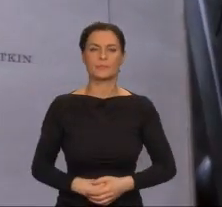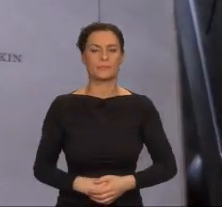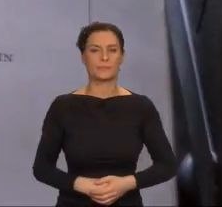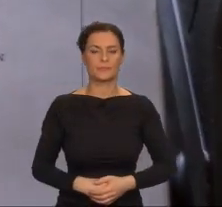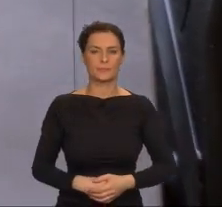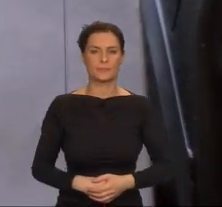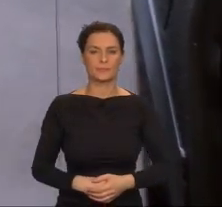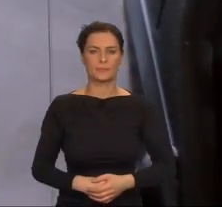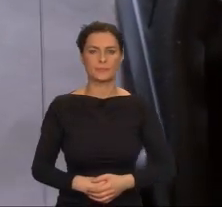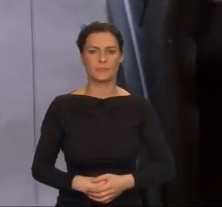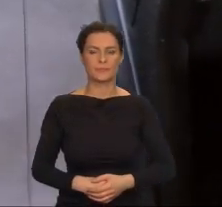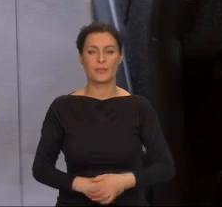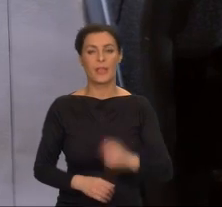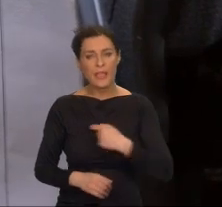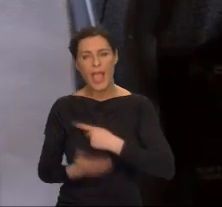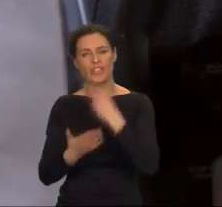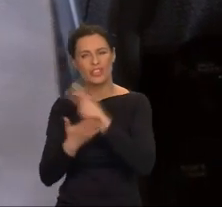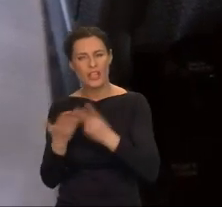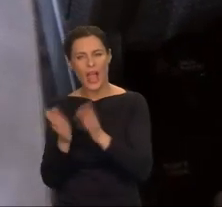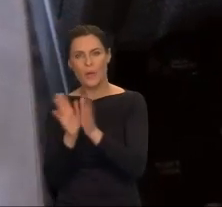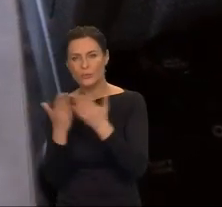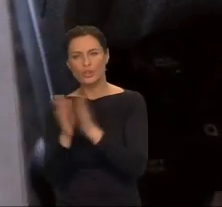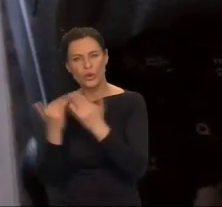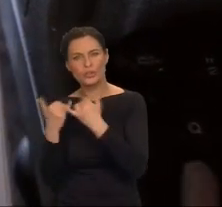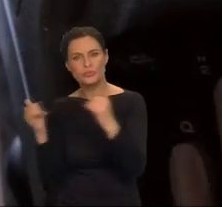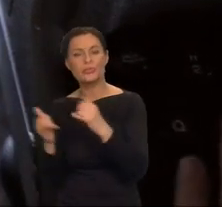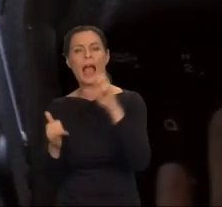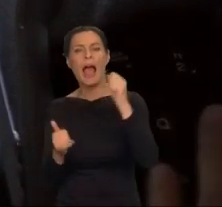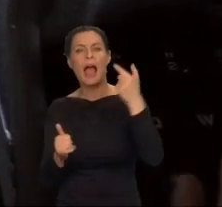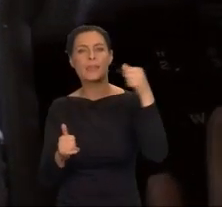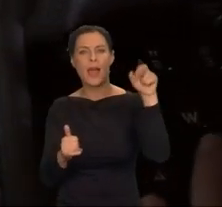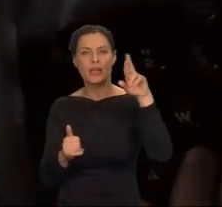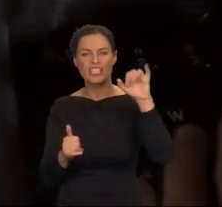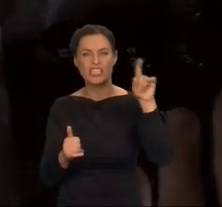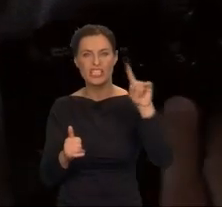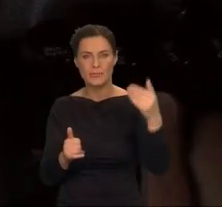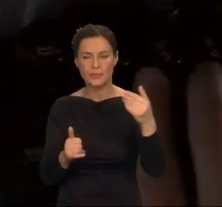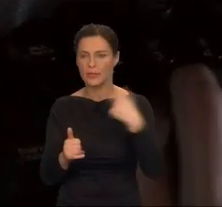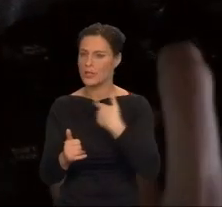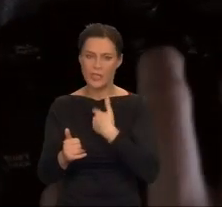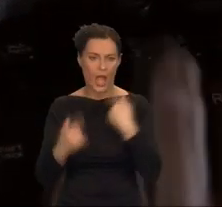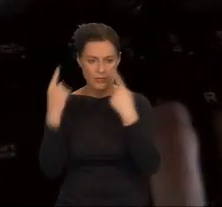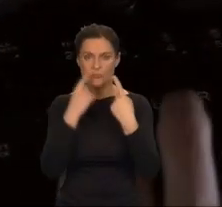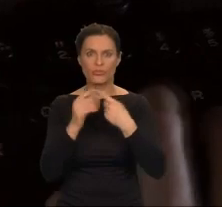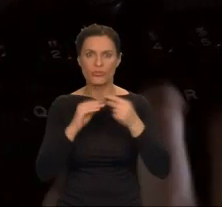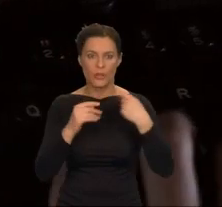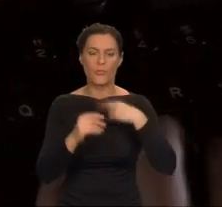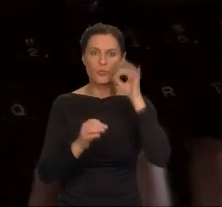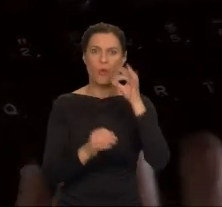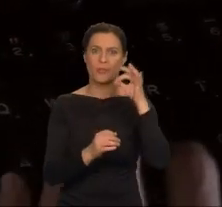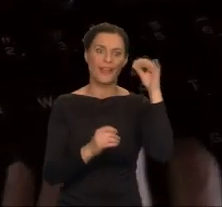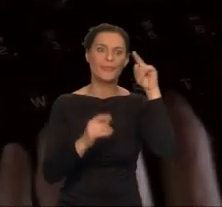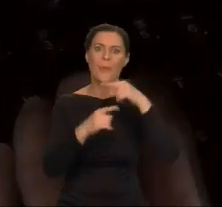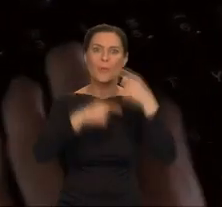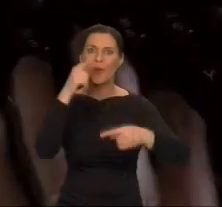Im więcej czytałam o anarchizmie, tym mocniej sobie uświadamiałam, że jest jedyną ważną teorią polityczną,